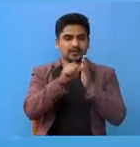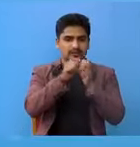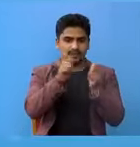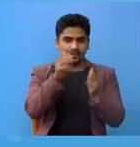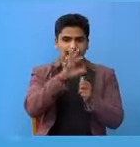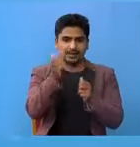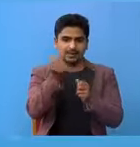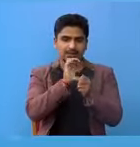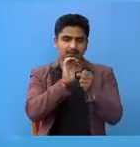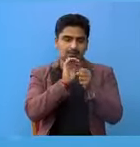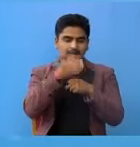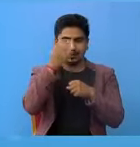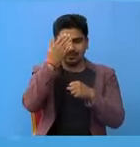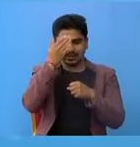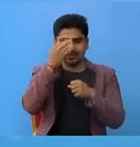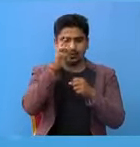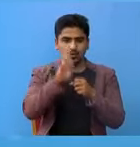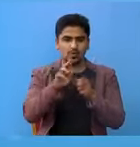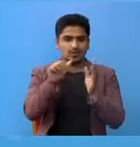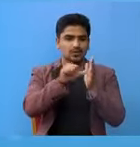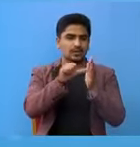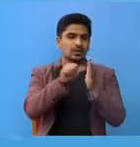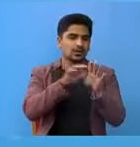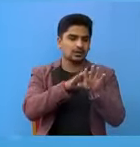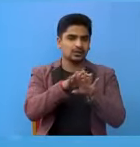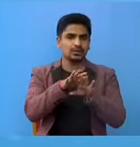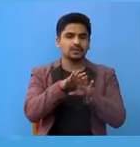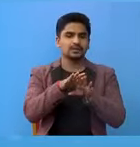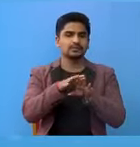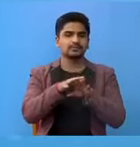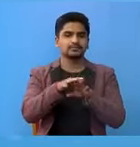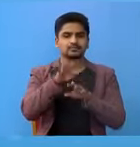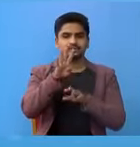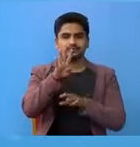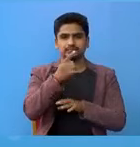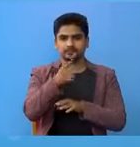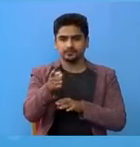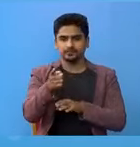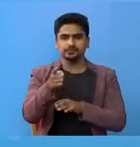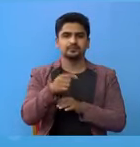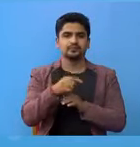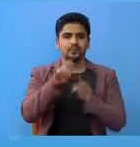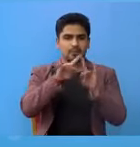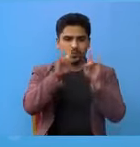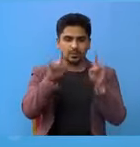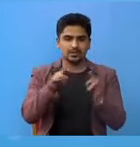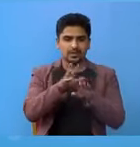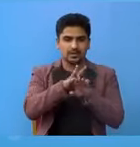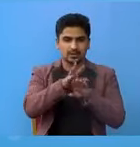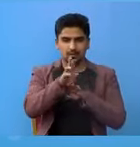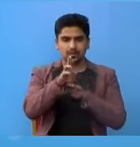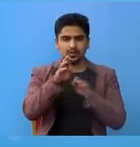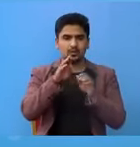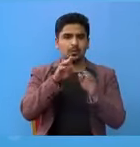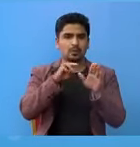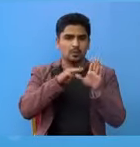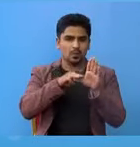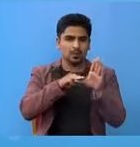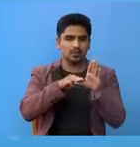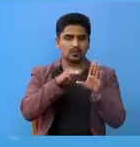पांचे बंदा माथी उपचार मां संक्रमी तरू रहेको जिल्ला चार उटाशन, पर्षा, रवतहट, मह